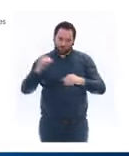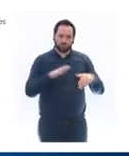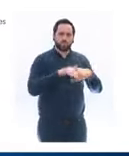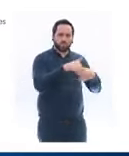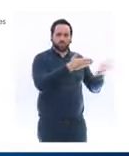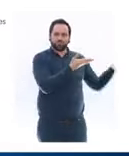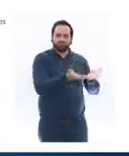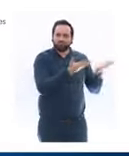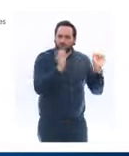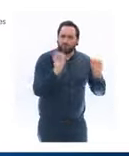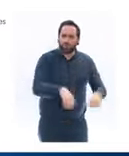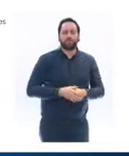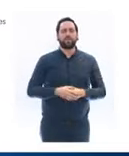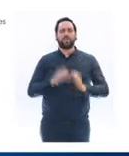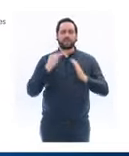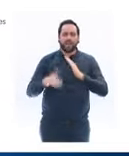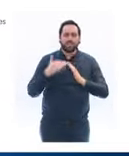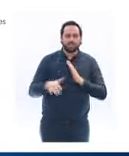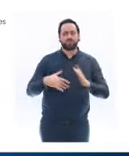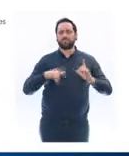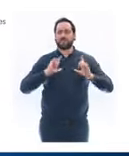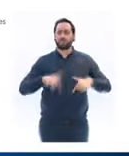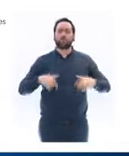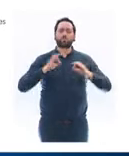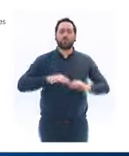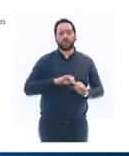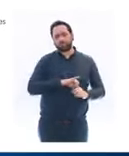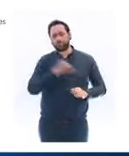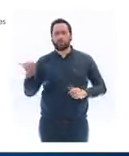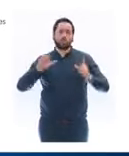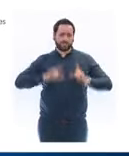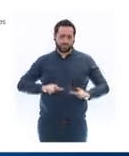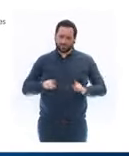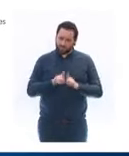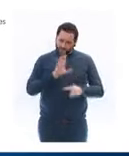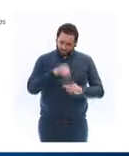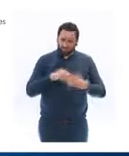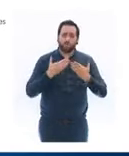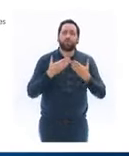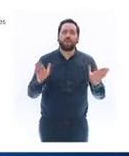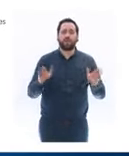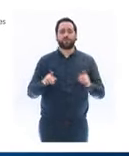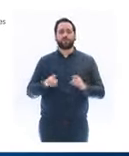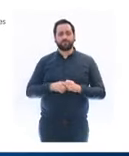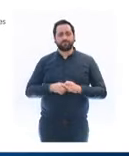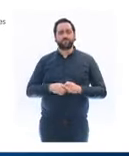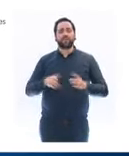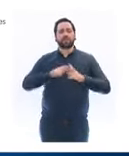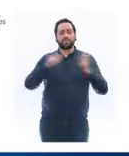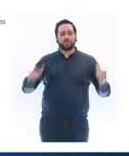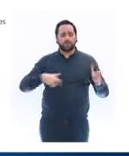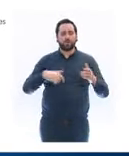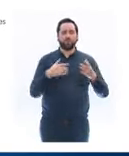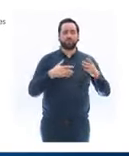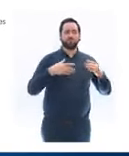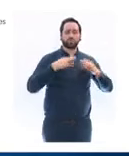établissements scolaires jusqu'au lycée inclus, les établissements périscolaires, lorsqu'ils assurent la garde d'enfants